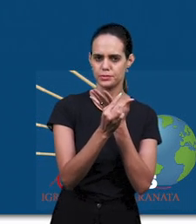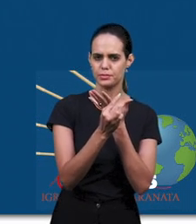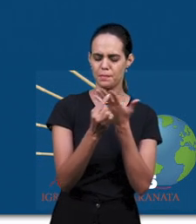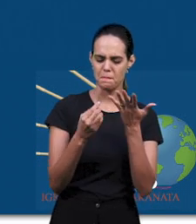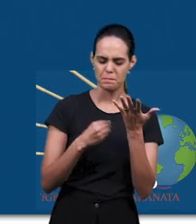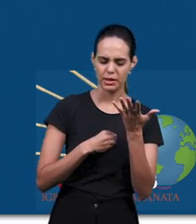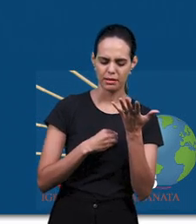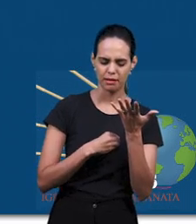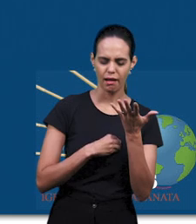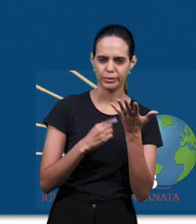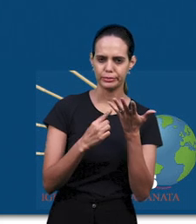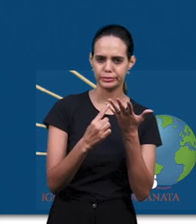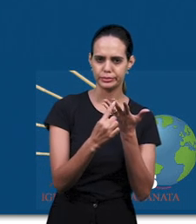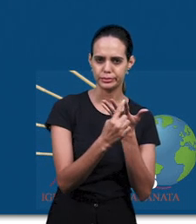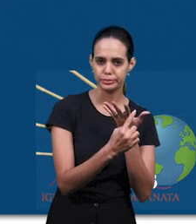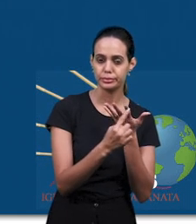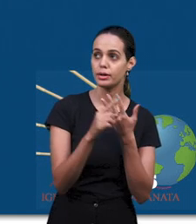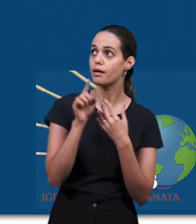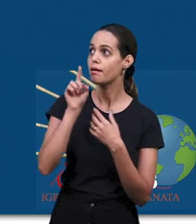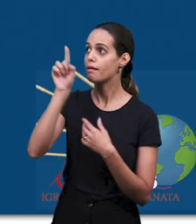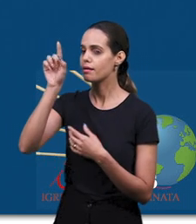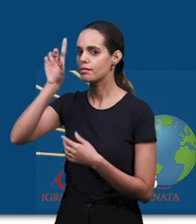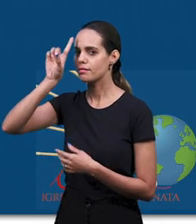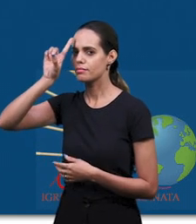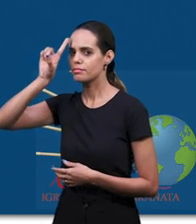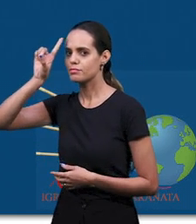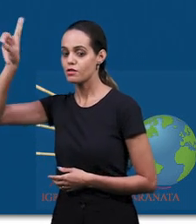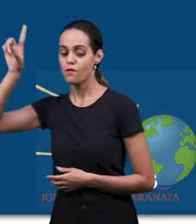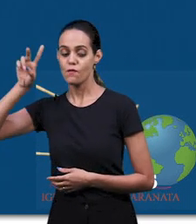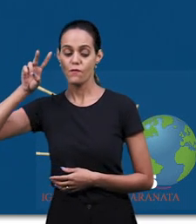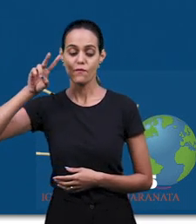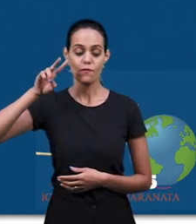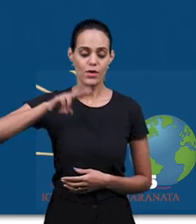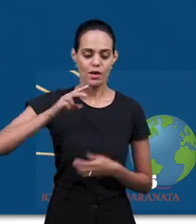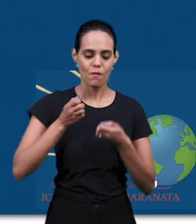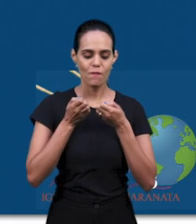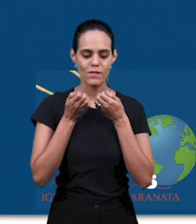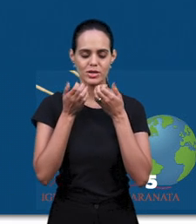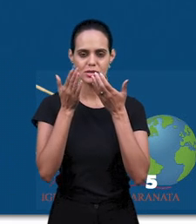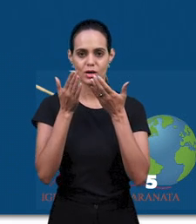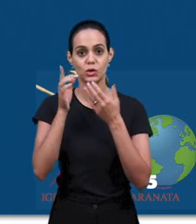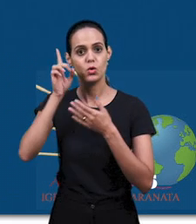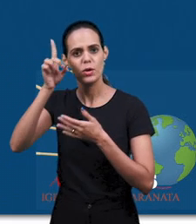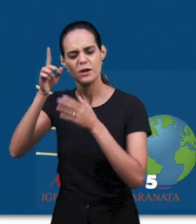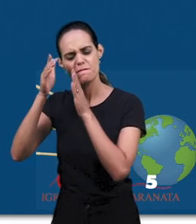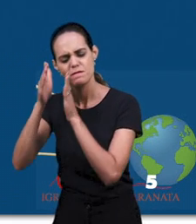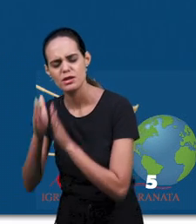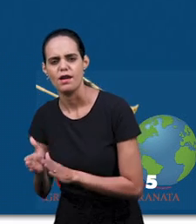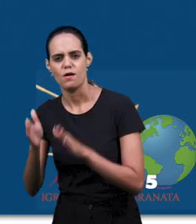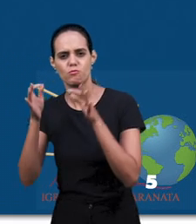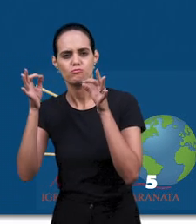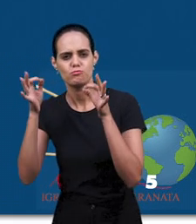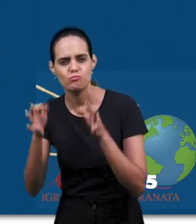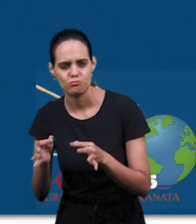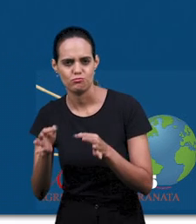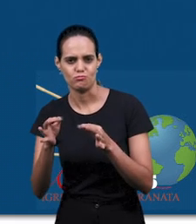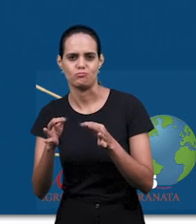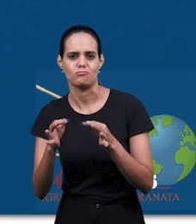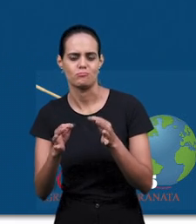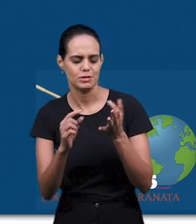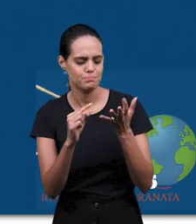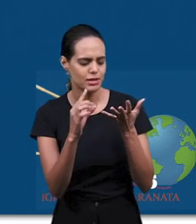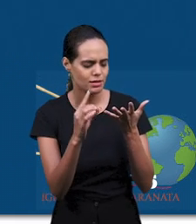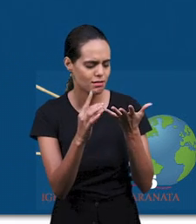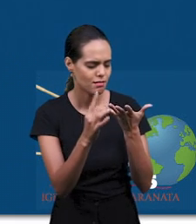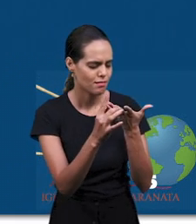праведен, простит нам грехи наши и очистит нас от всякой неправды».